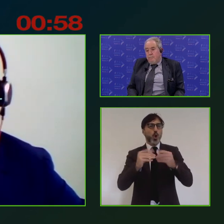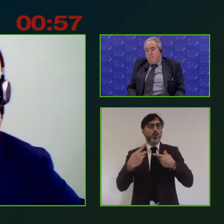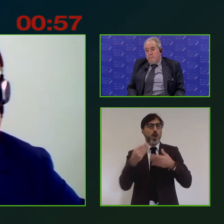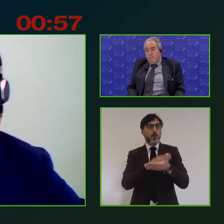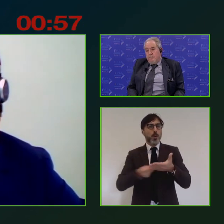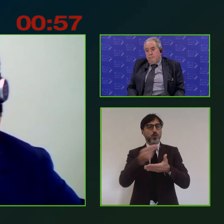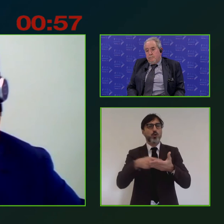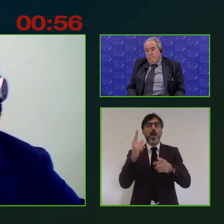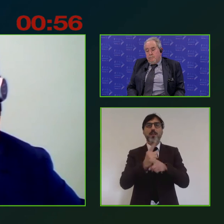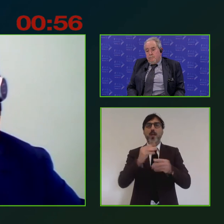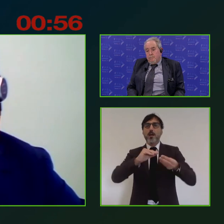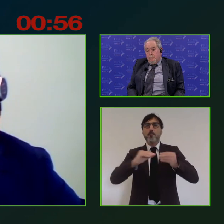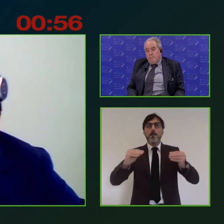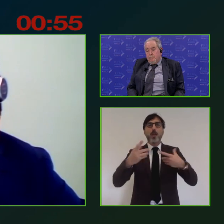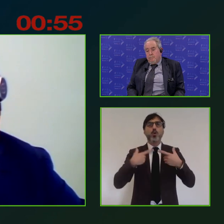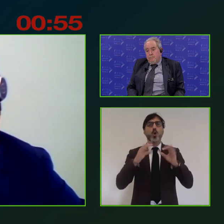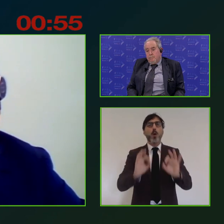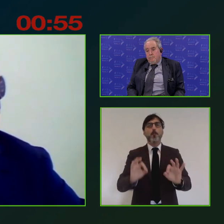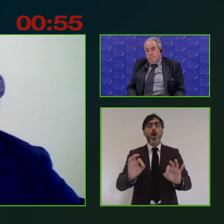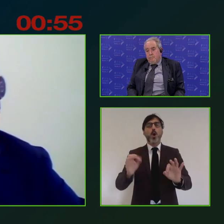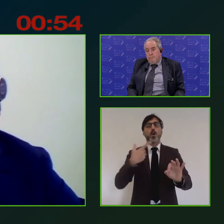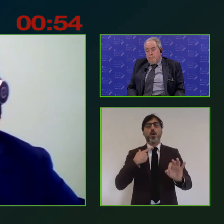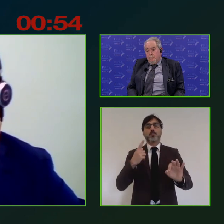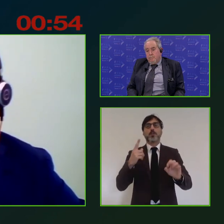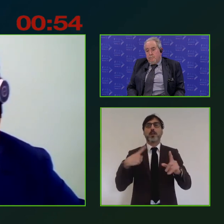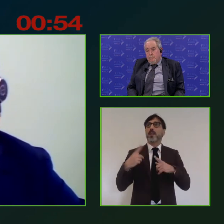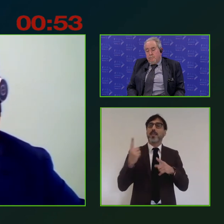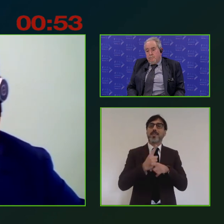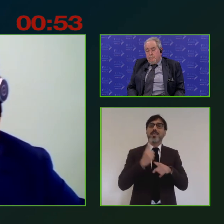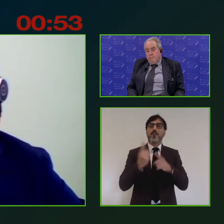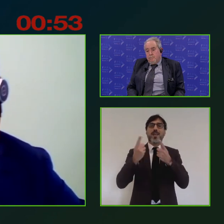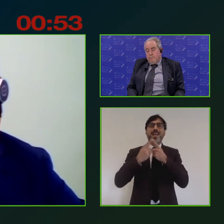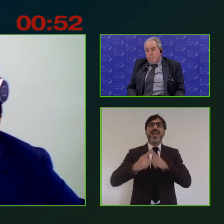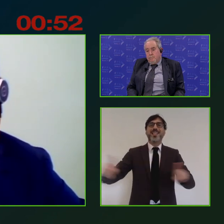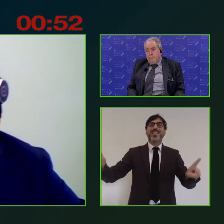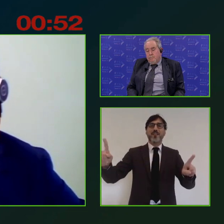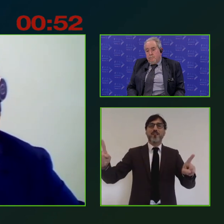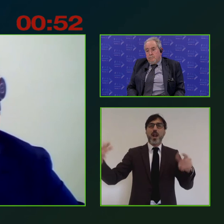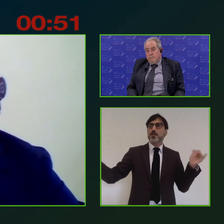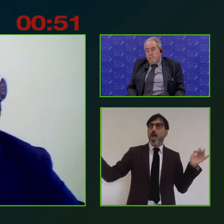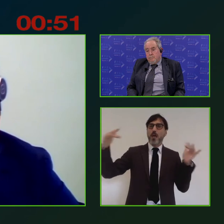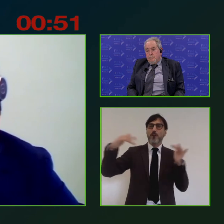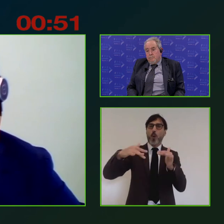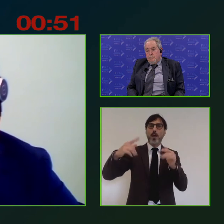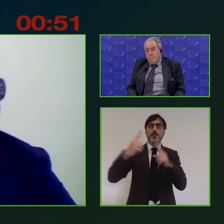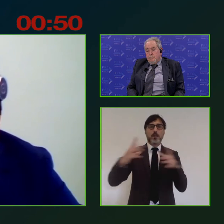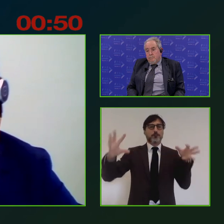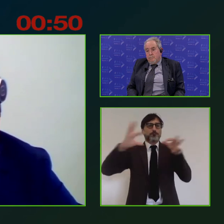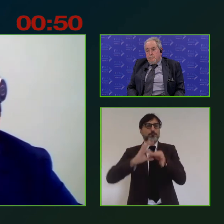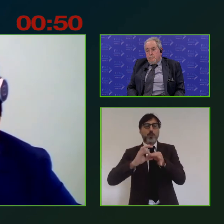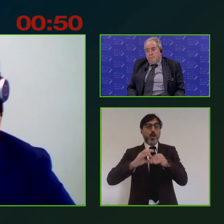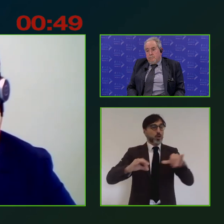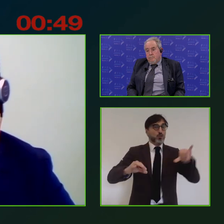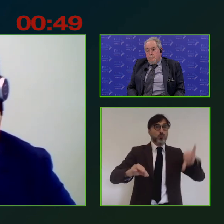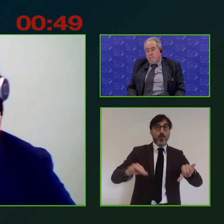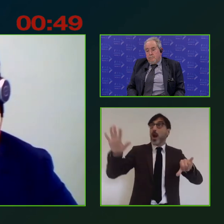dare un metodo che sia un metodo che in realtà faccia coesistere le differenti sfere di influenza tra il centrale ed il